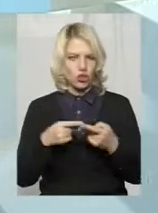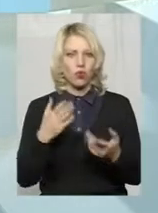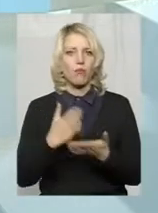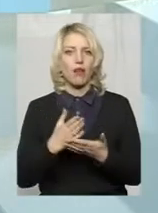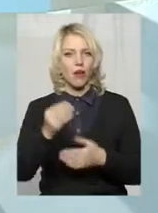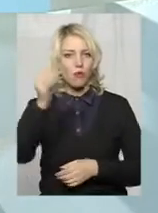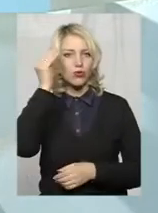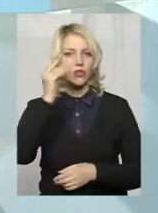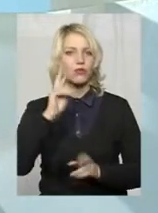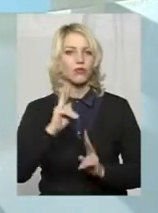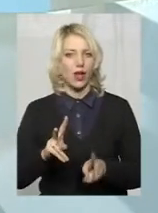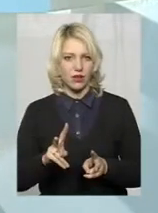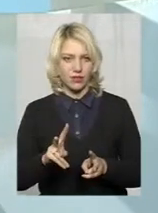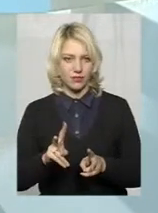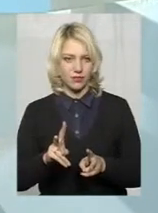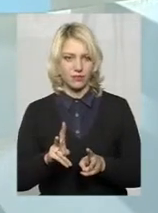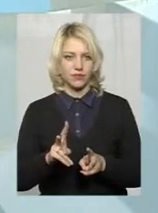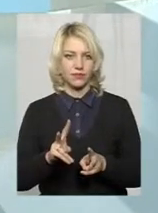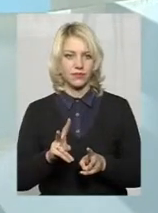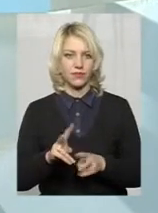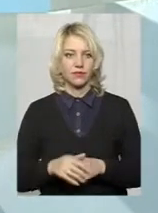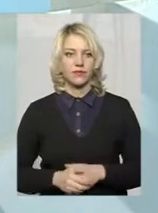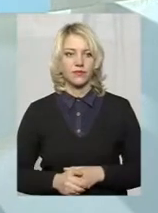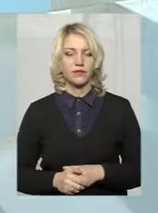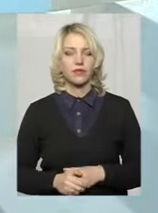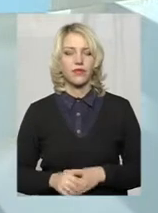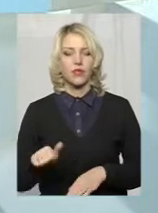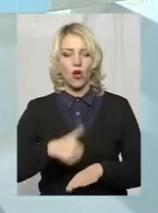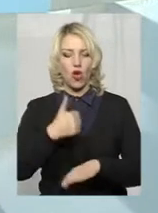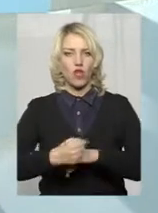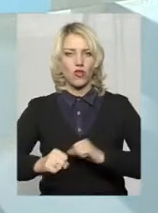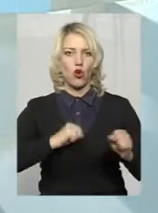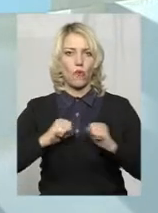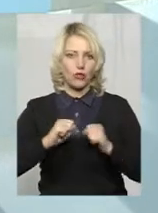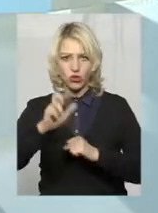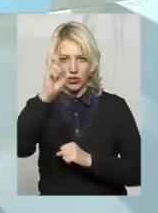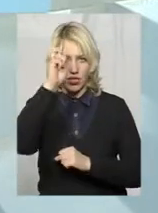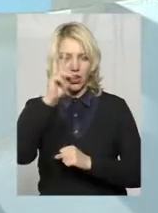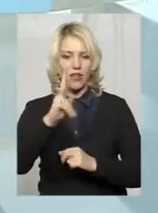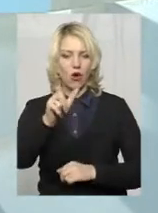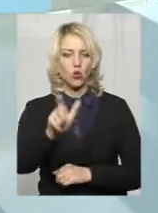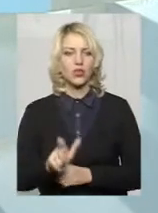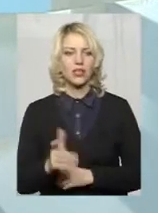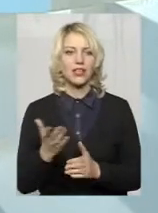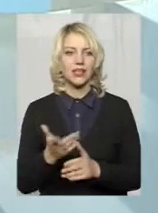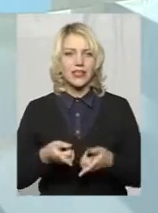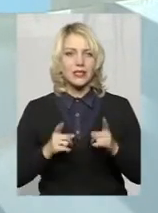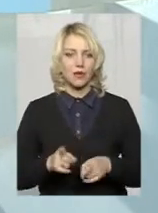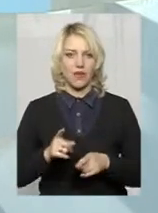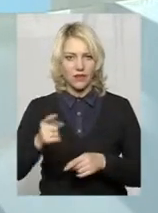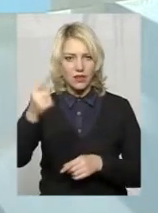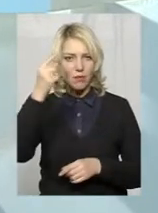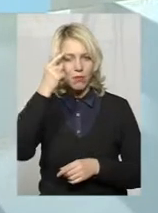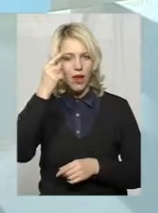як і головнокомандуючого держави, як людина, яка справді дбає